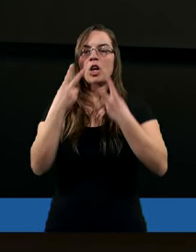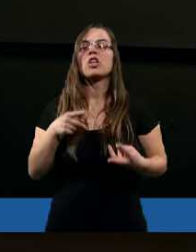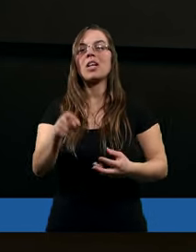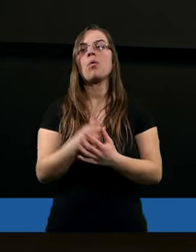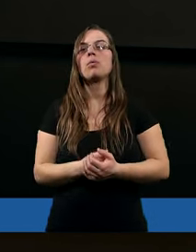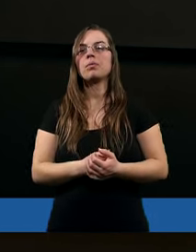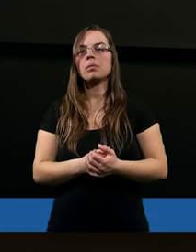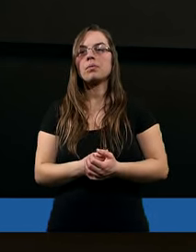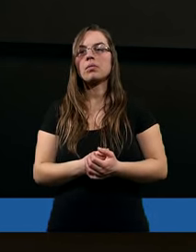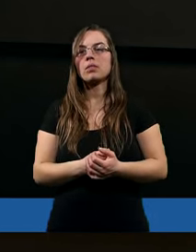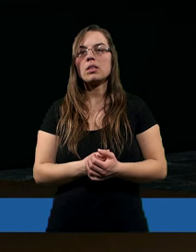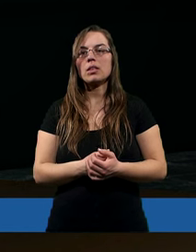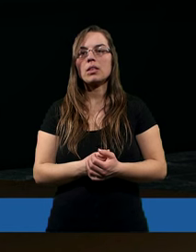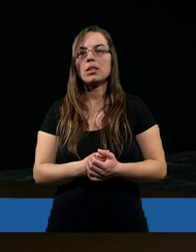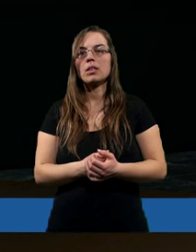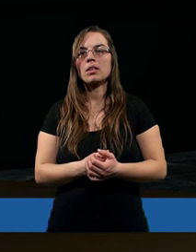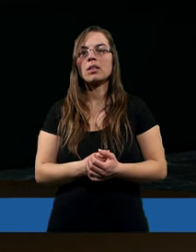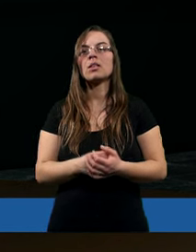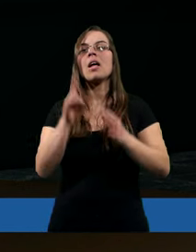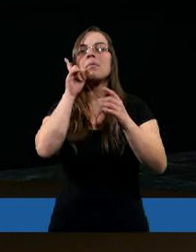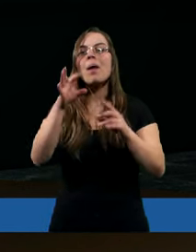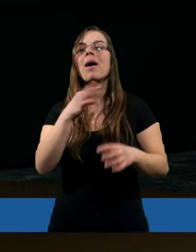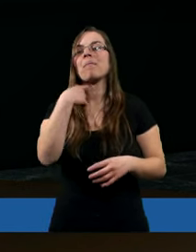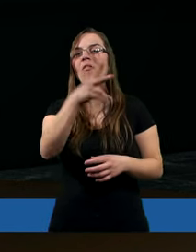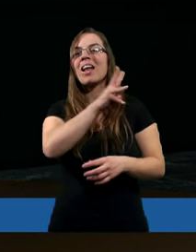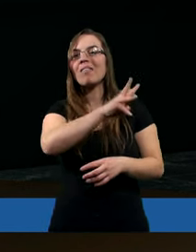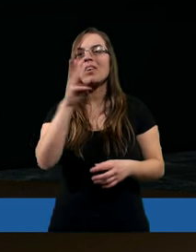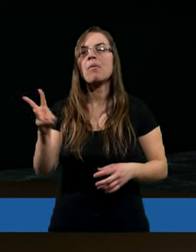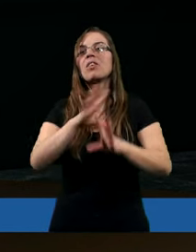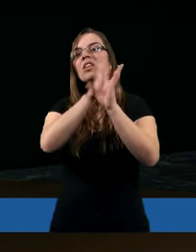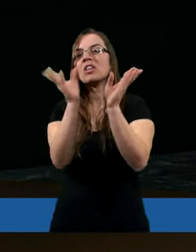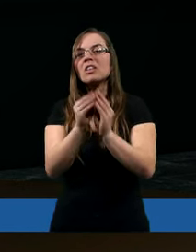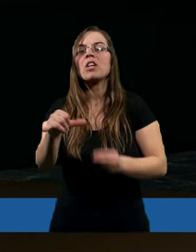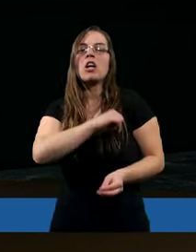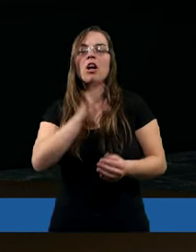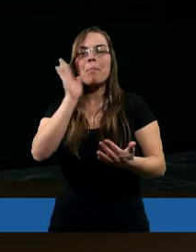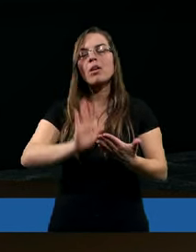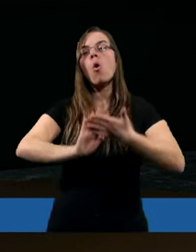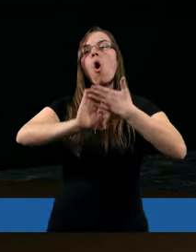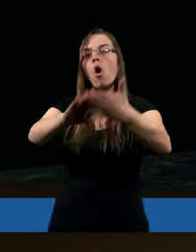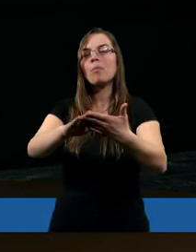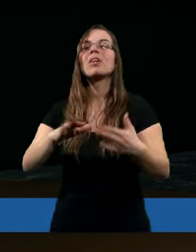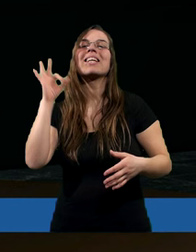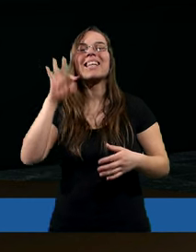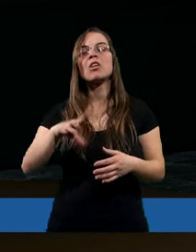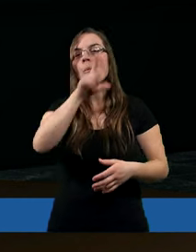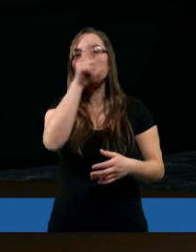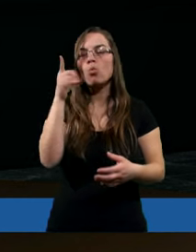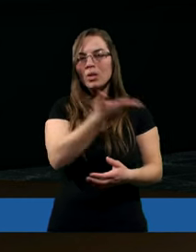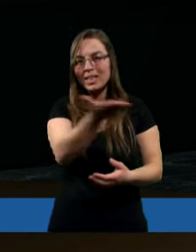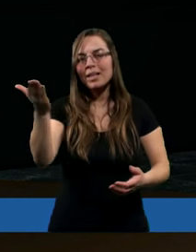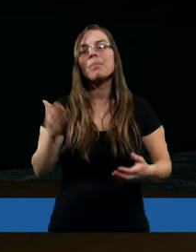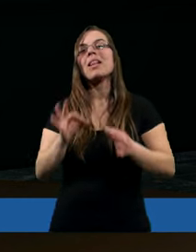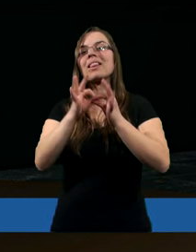ten tekst nam przeczytać. Zaprawdę powiadam wam, wszystkie grzechy będą odpuszczone synom ludzkim,